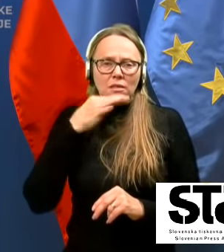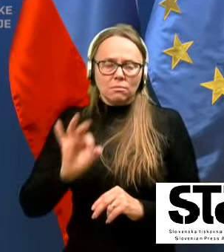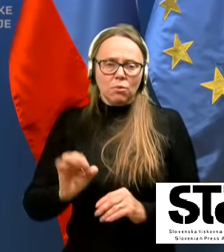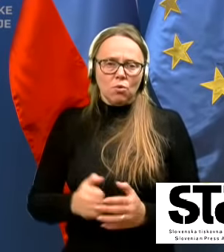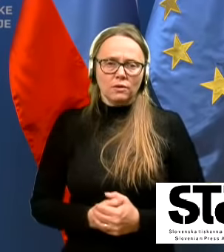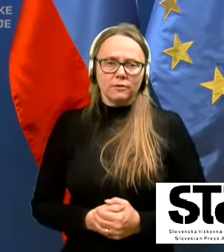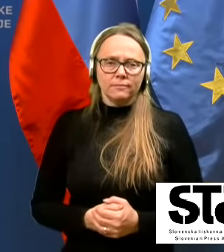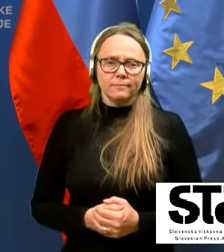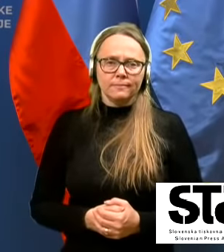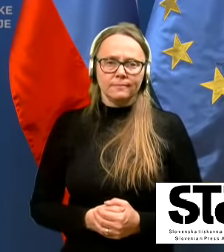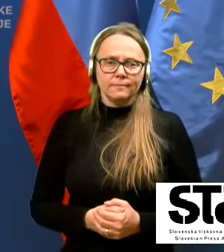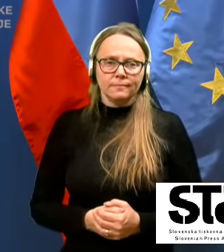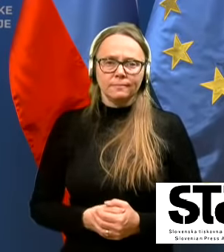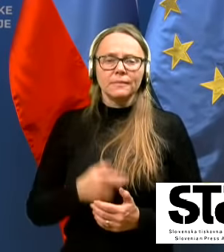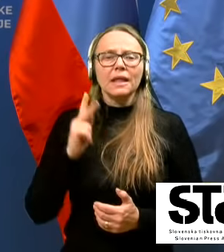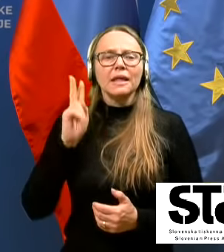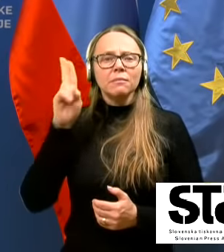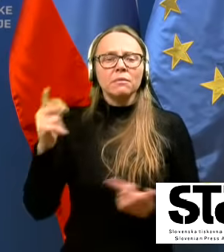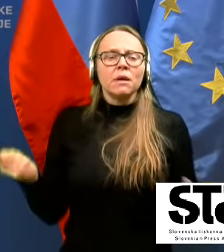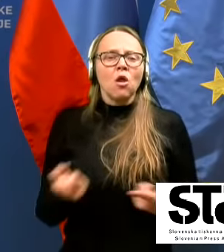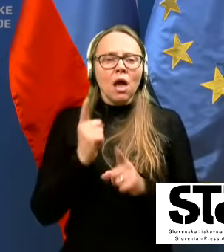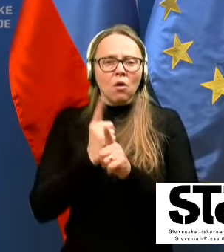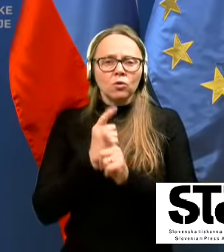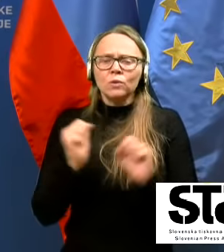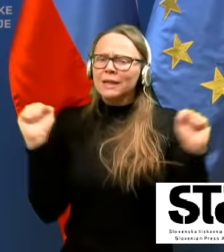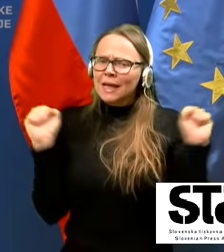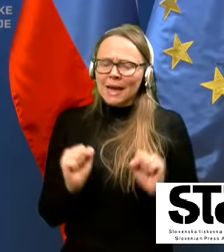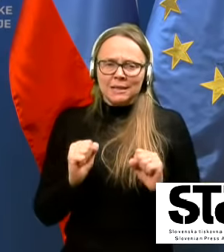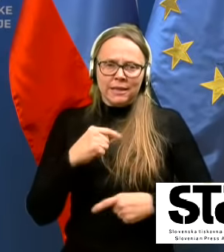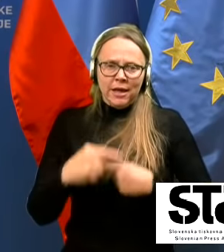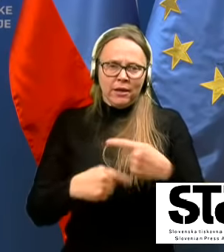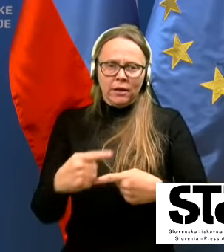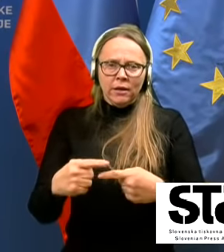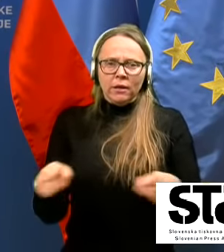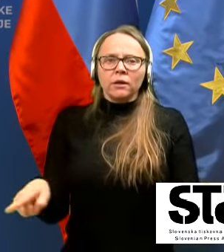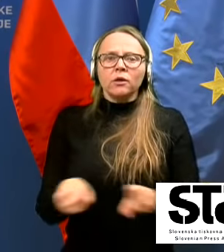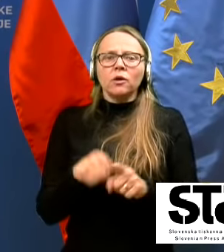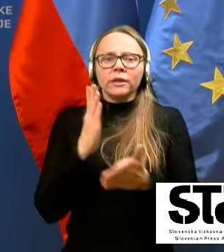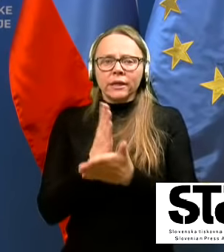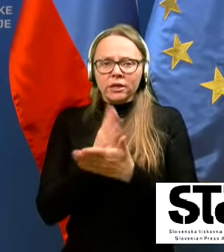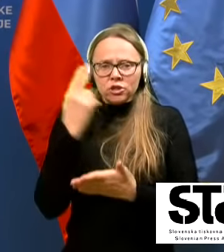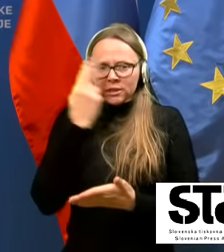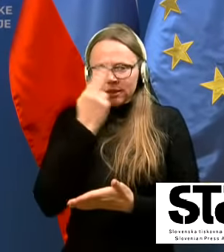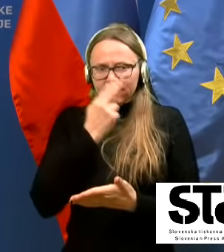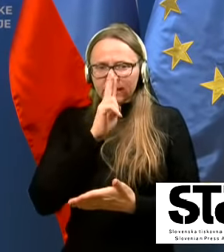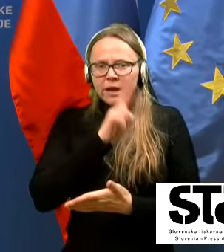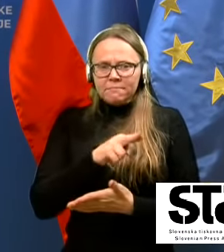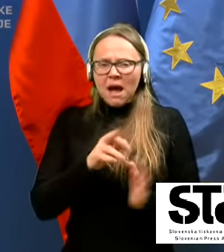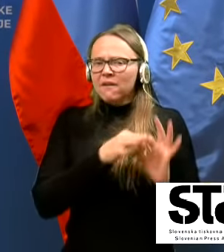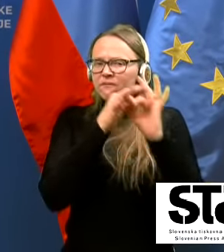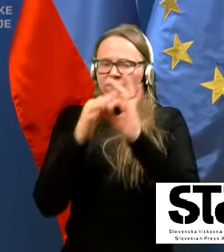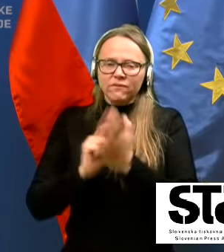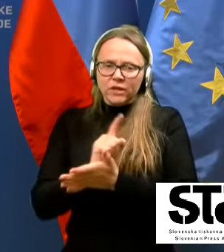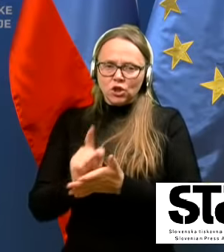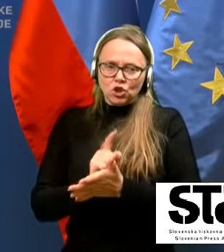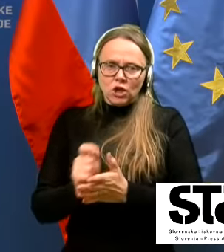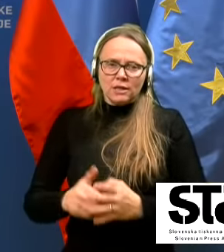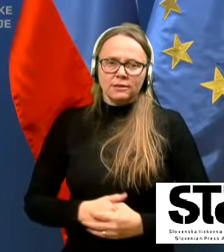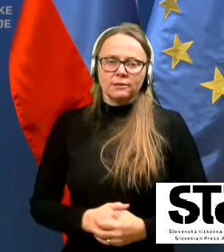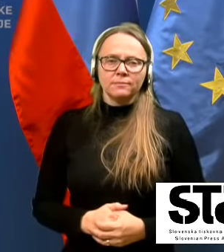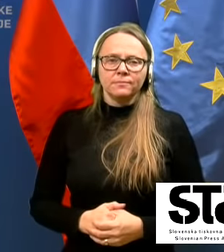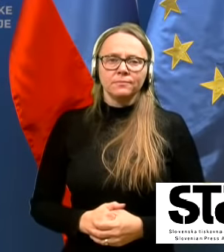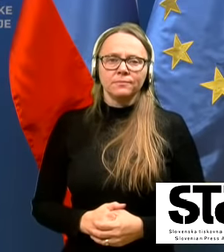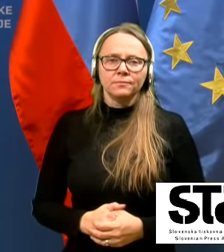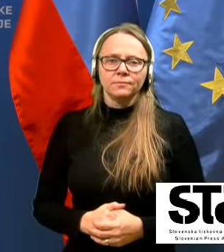ki bi imelo tudi lahko zelo resne posledice, kot jih je, seveda, tudi ima veš čas. In